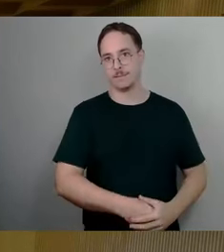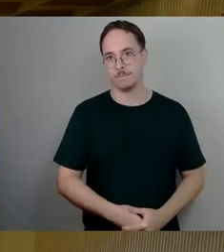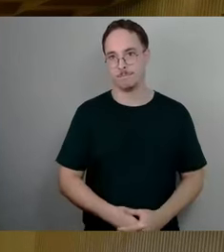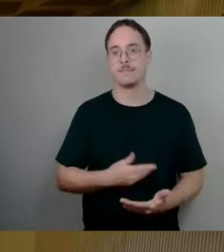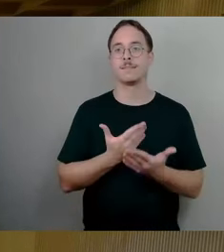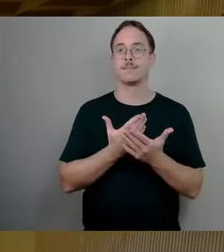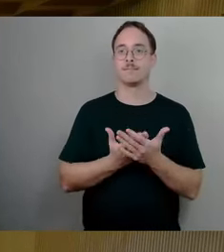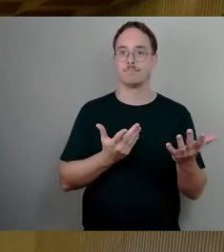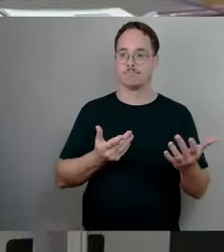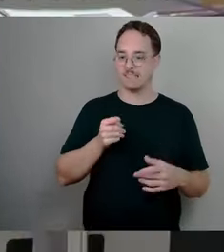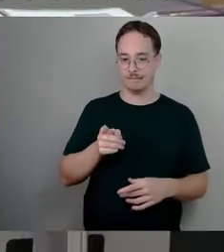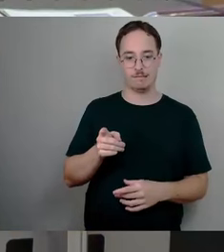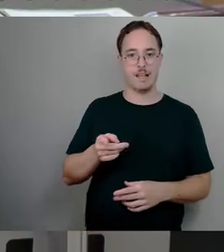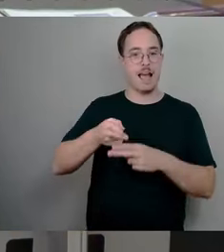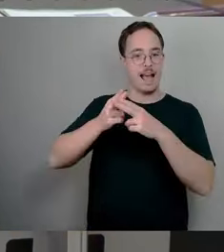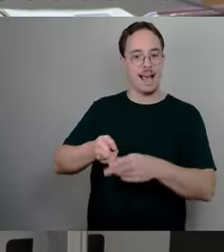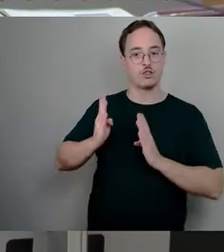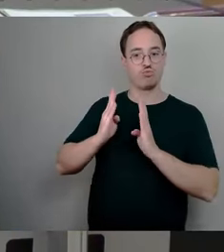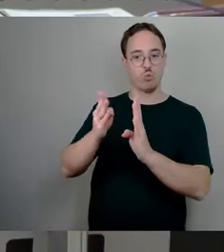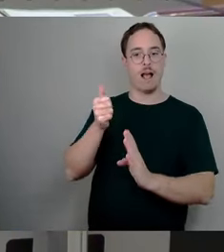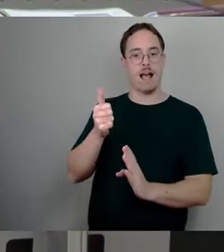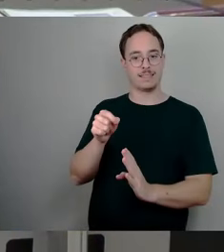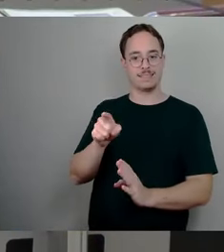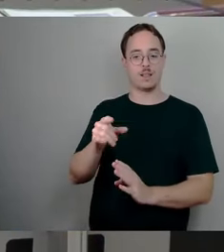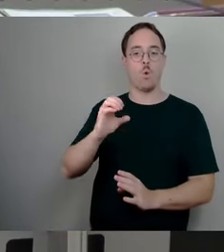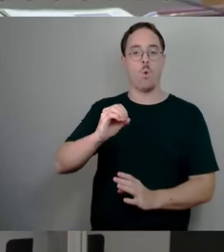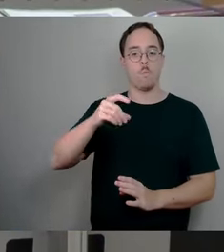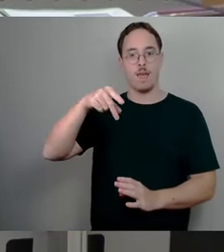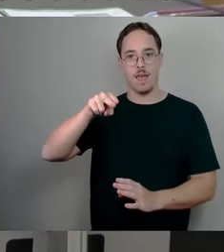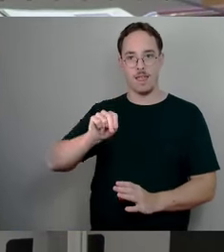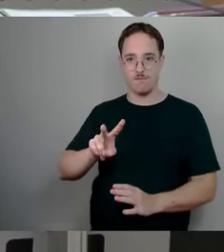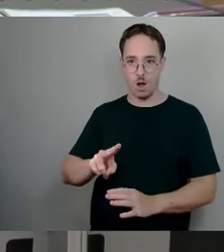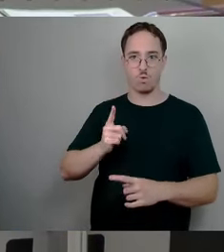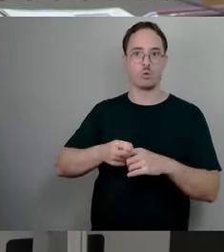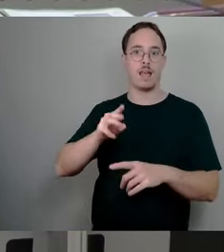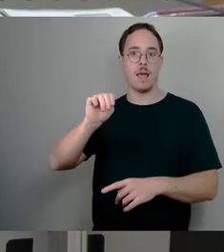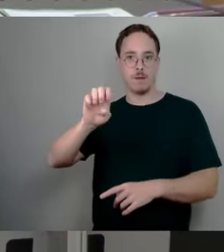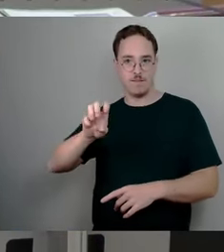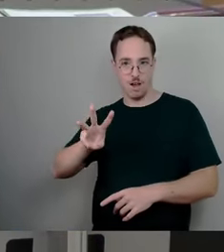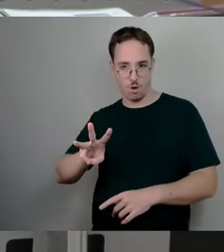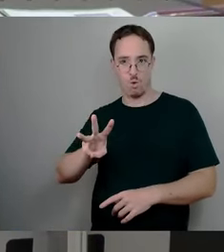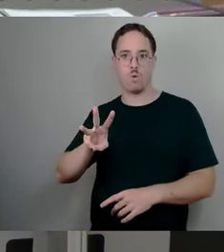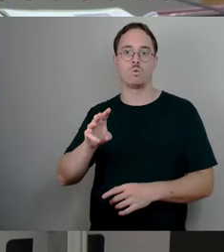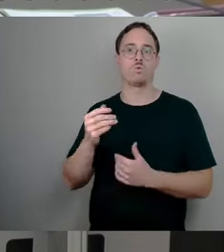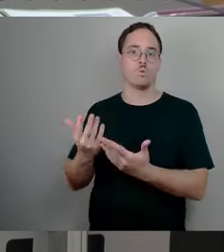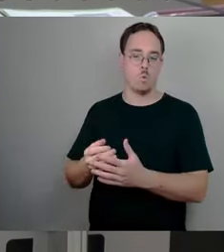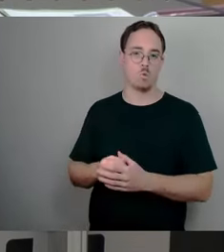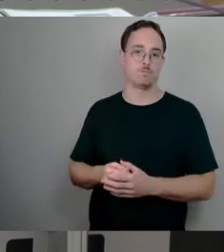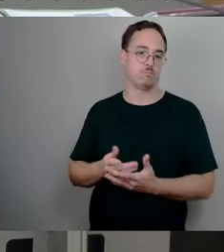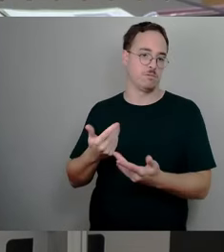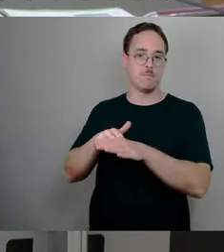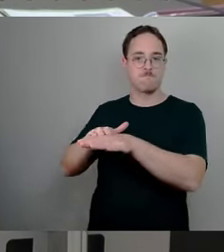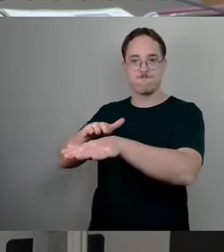für ÖPNV und MIV stehen dann eben aller Regelmäßigkeit Fahrzeuge. Das sieht man hier, ja, also den